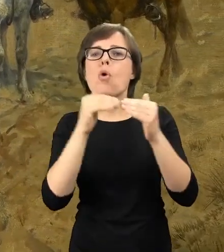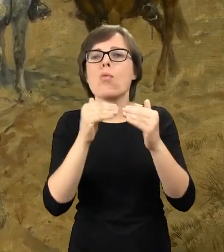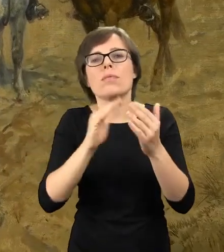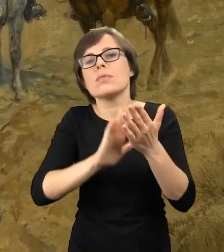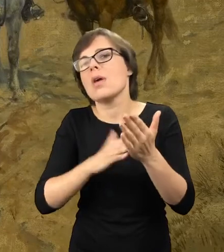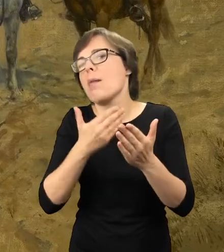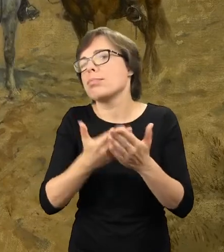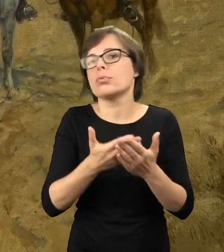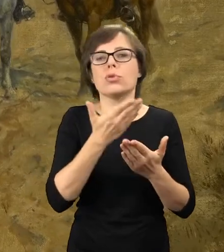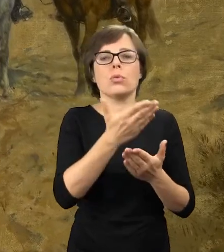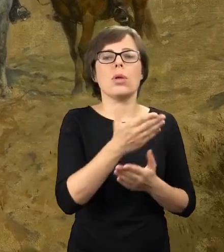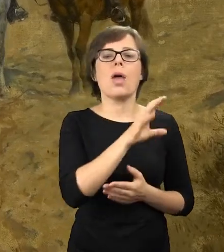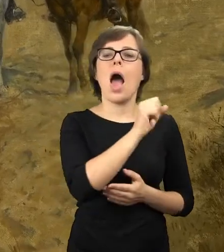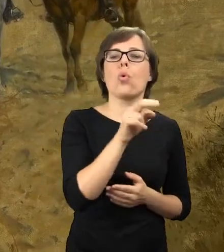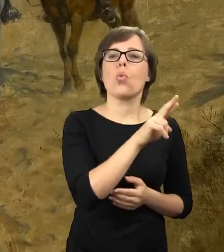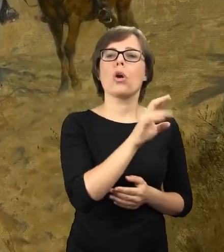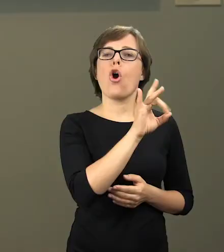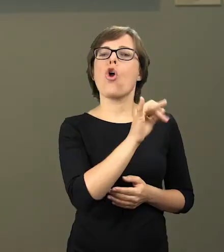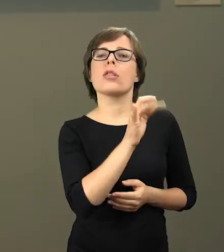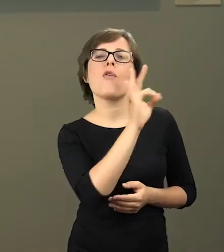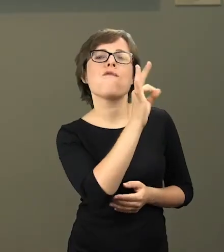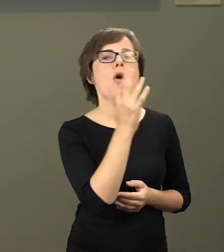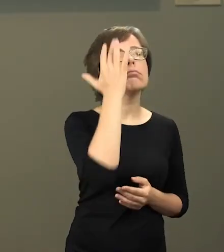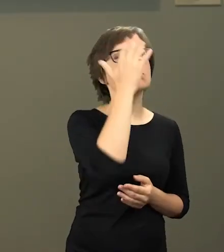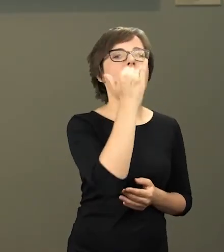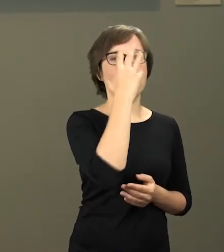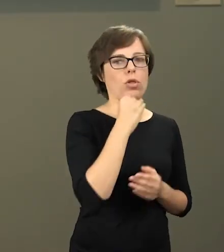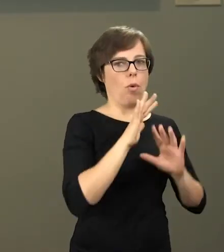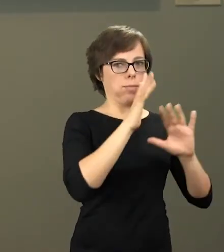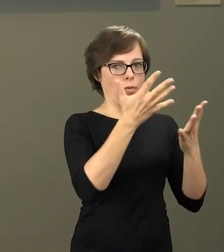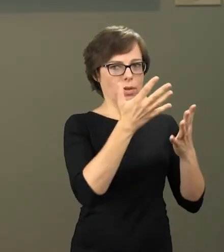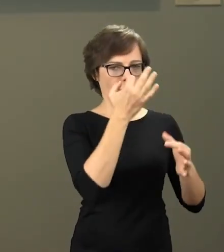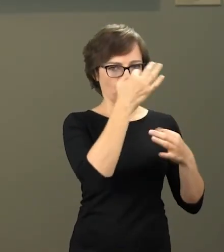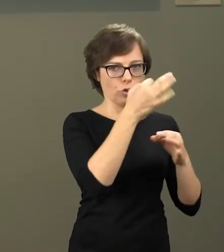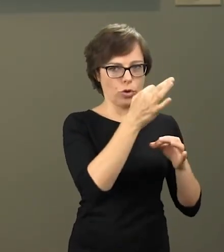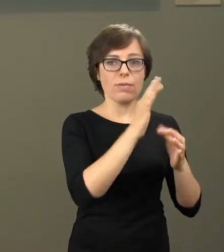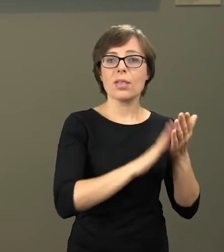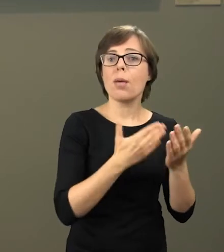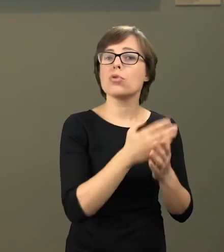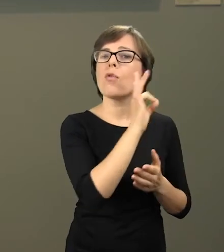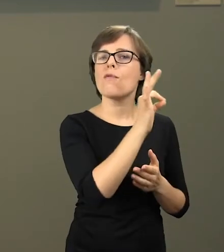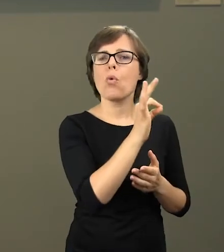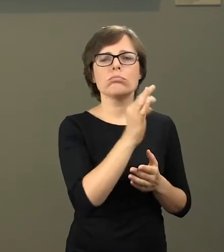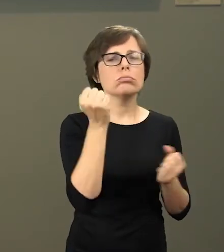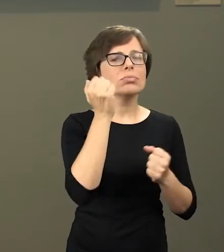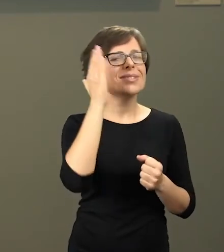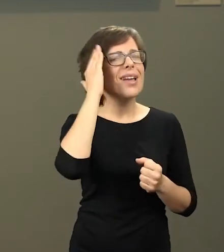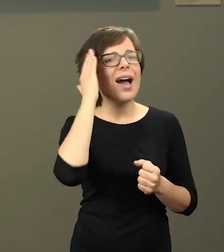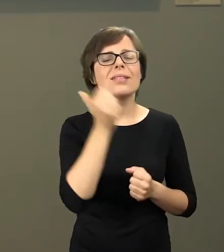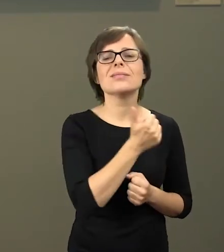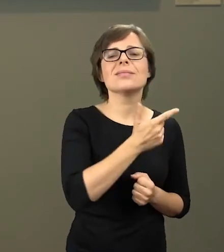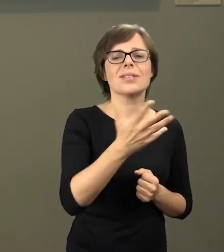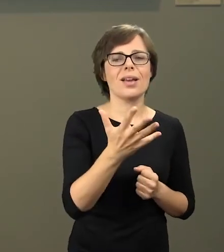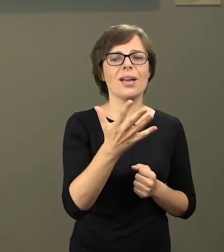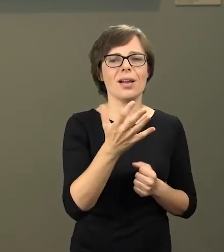z wizją powstania choćby Artura Grottgera, jak jego słynny cykl